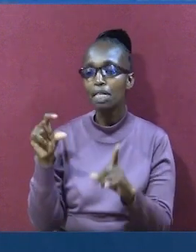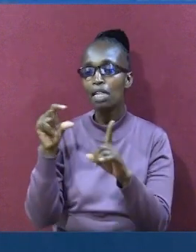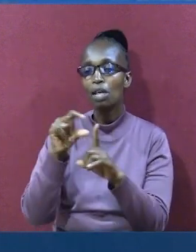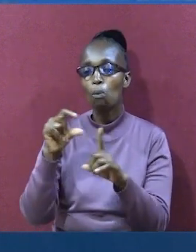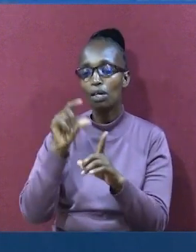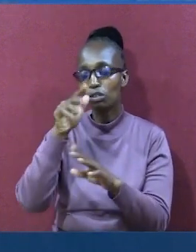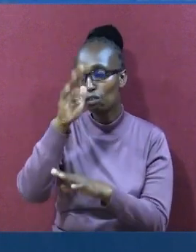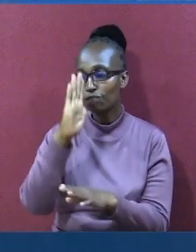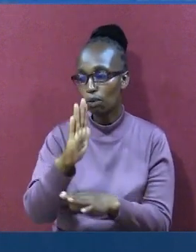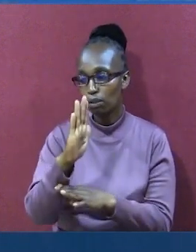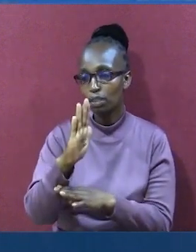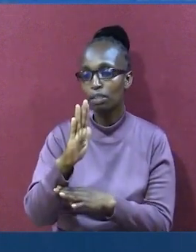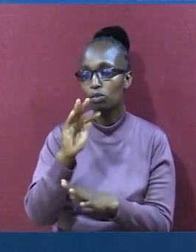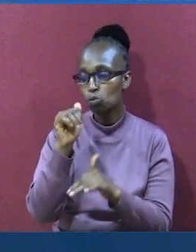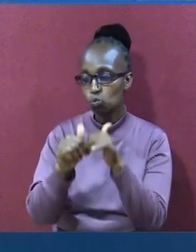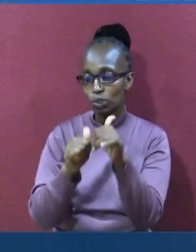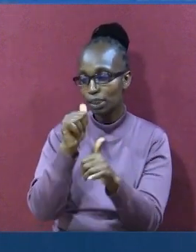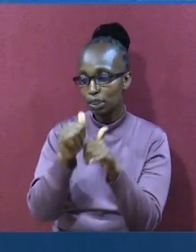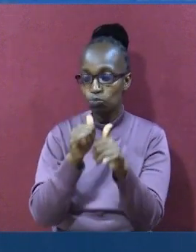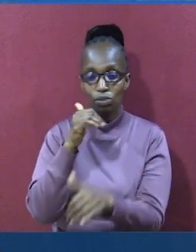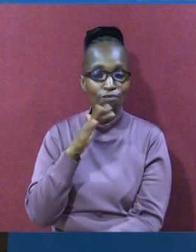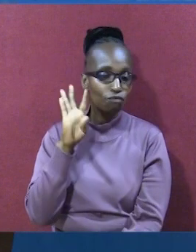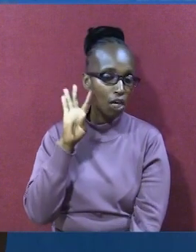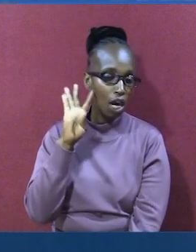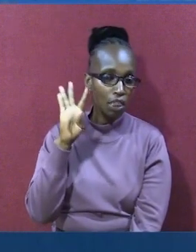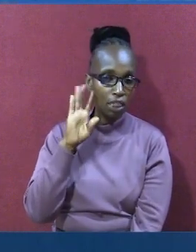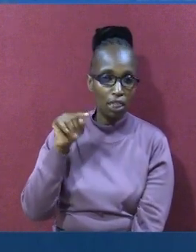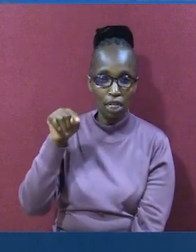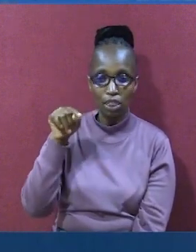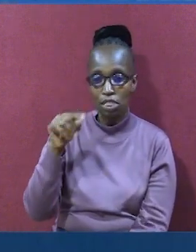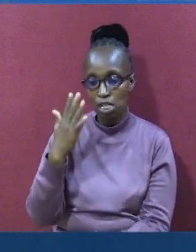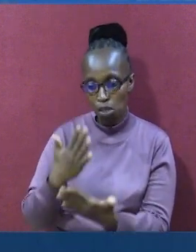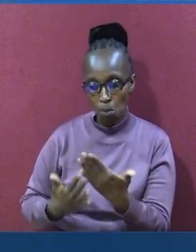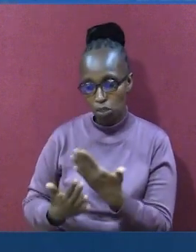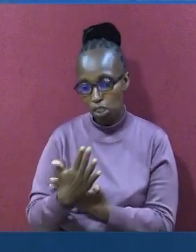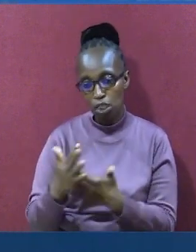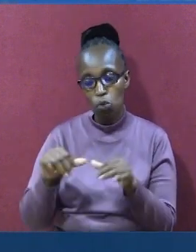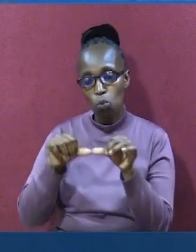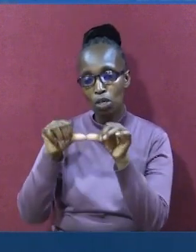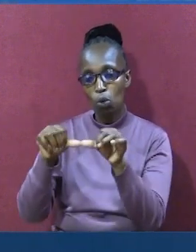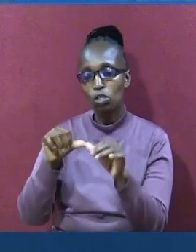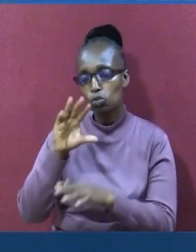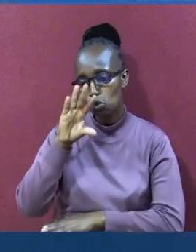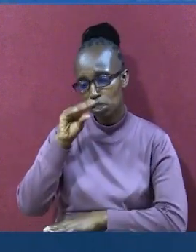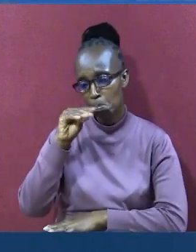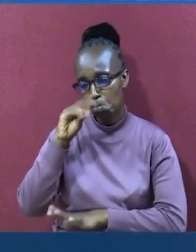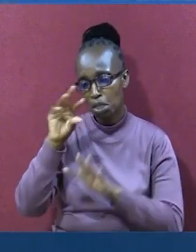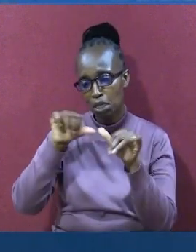Neno labwana. Ambalo tunalisikia siku ya leo. Tutanena juu ya